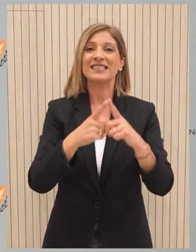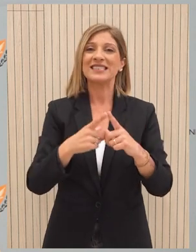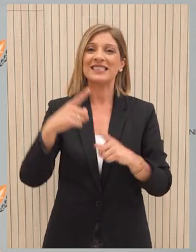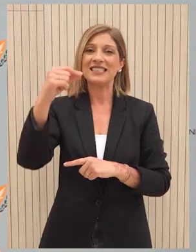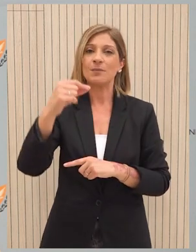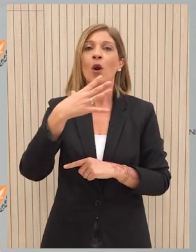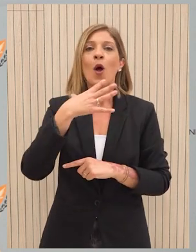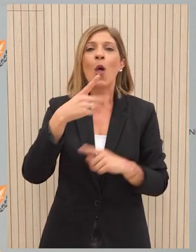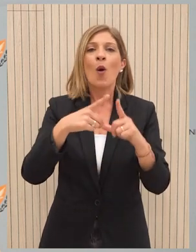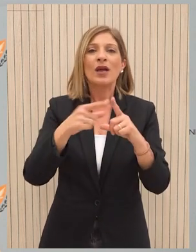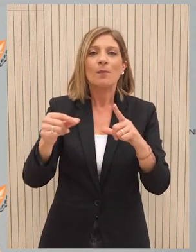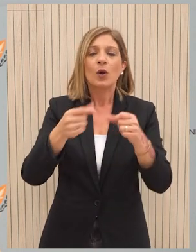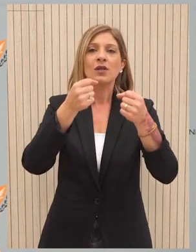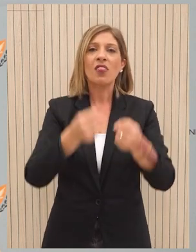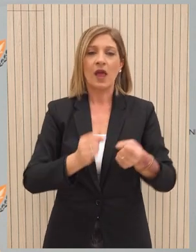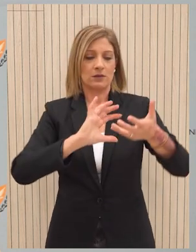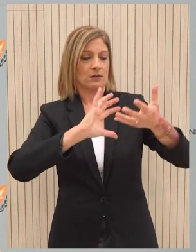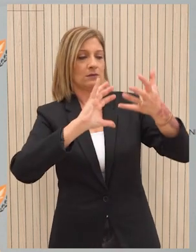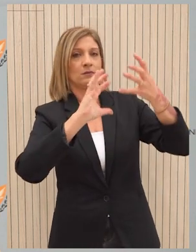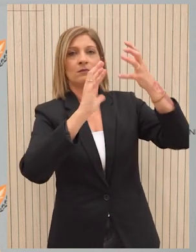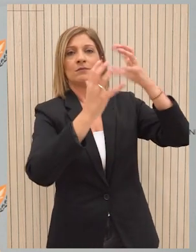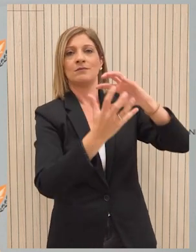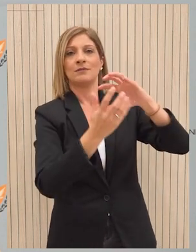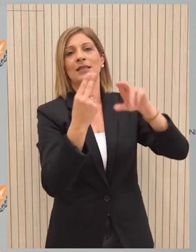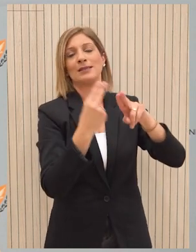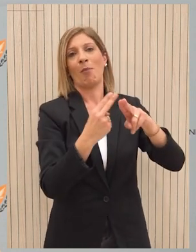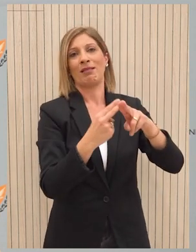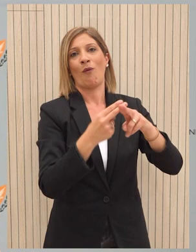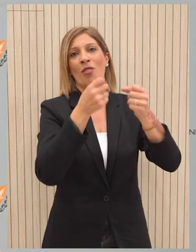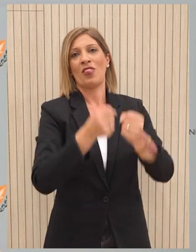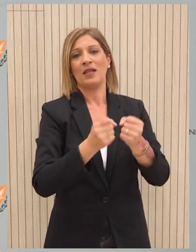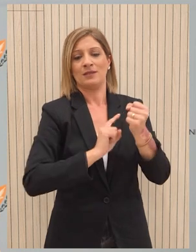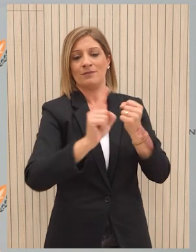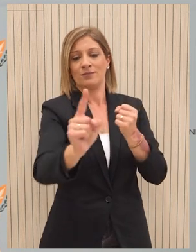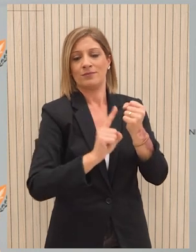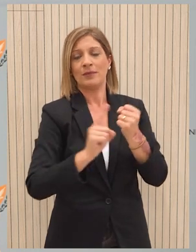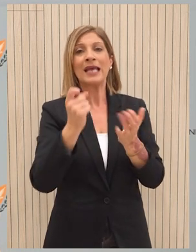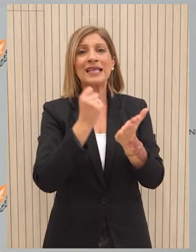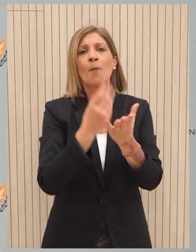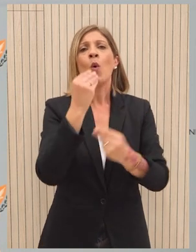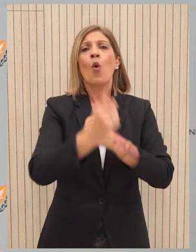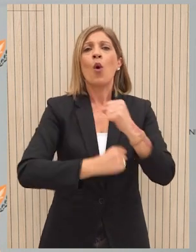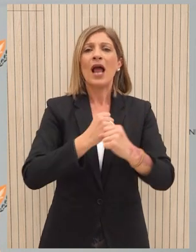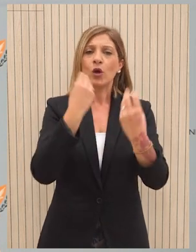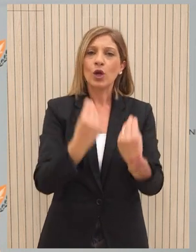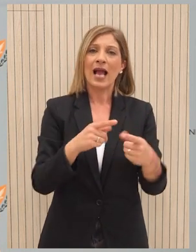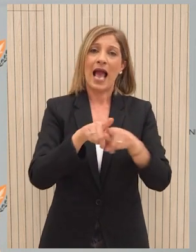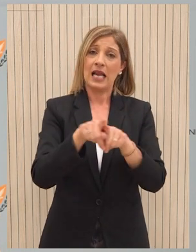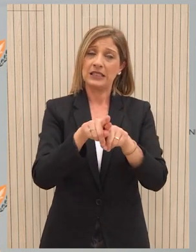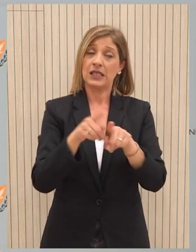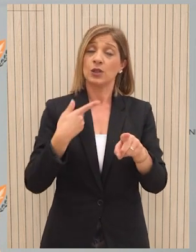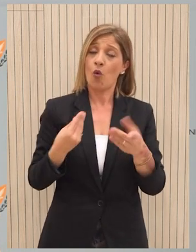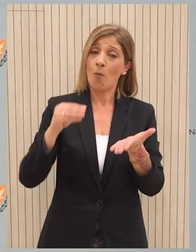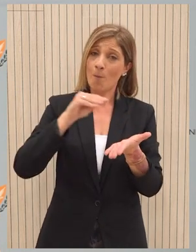ακριβώς η γυτνίαση της χώρας μας με την περιοχή αλλά και οι σχέσεις που διαχρονικά έχουμε μαζί με τα κράτη. Να επαναλάβω ότι